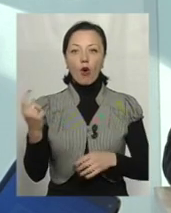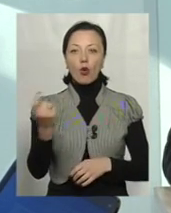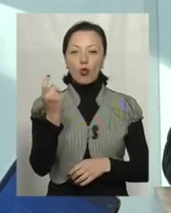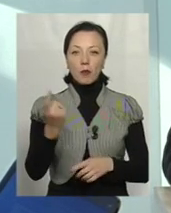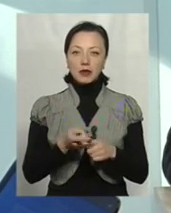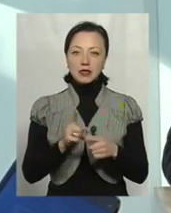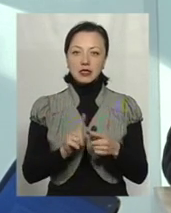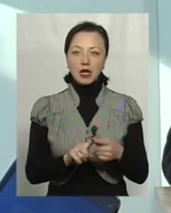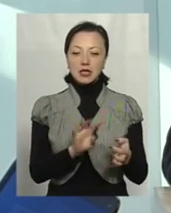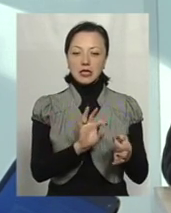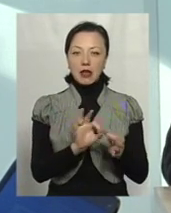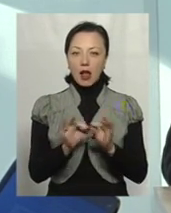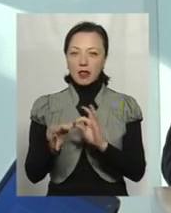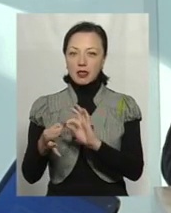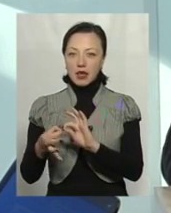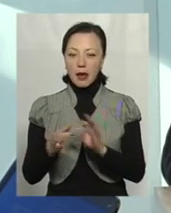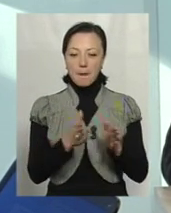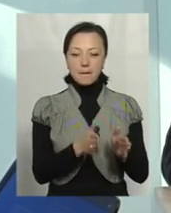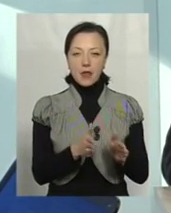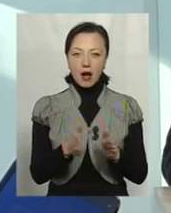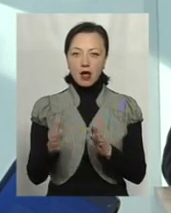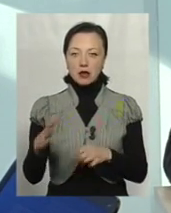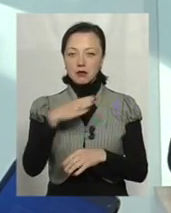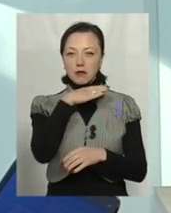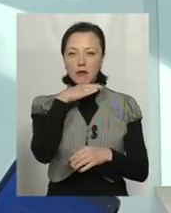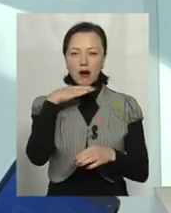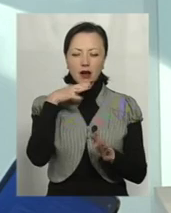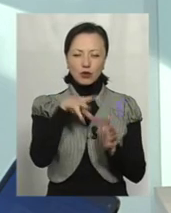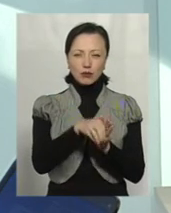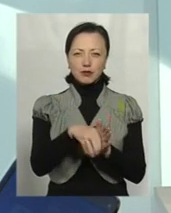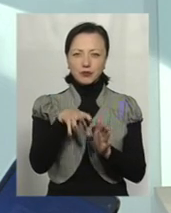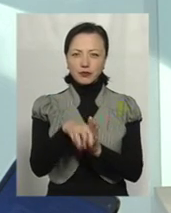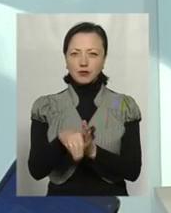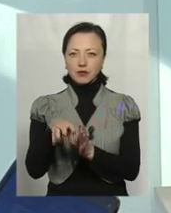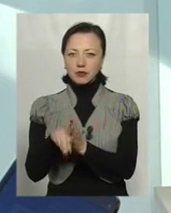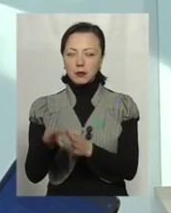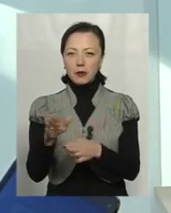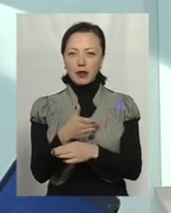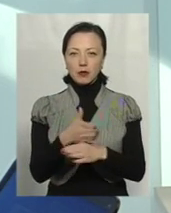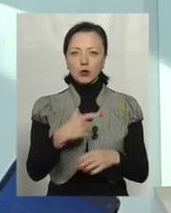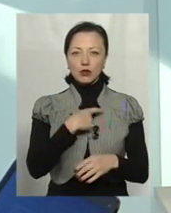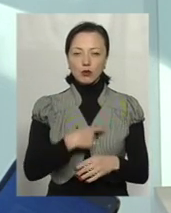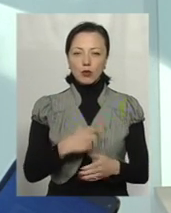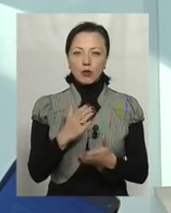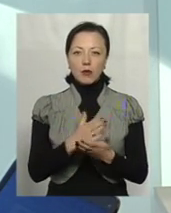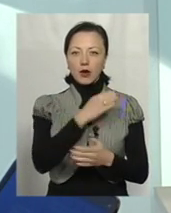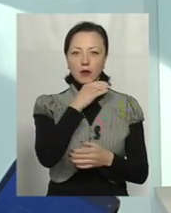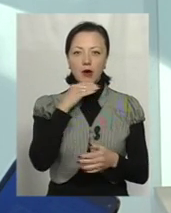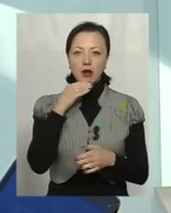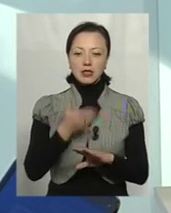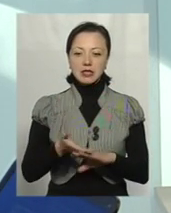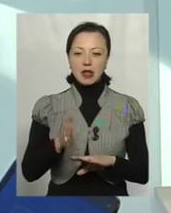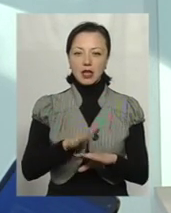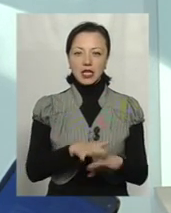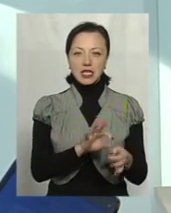складний механізм, в якому дуже багато складових, які ще між собою мають багато складних зв'язків.